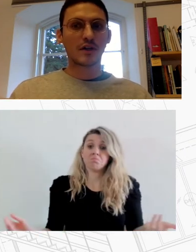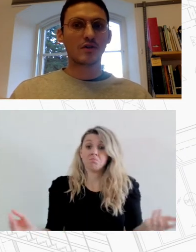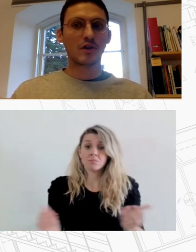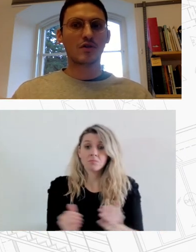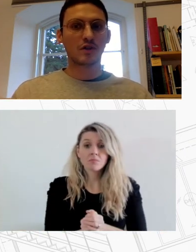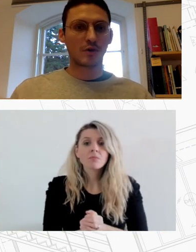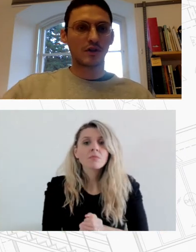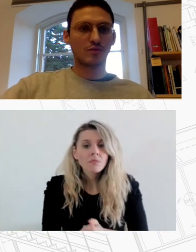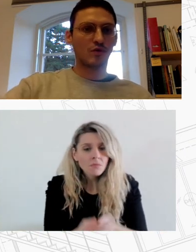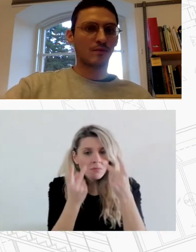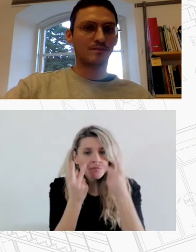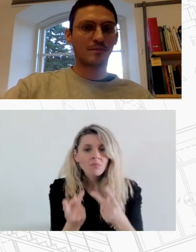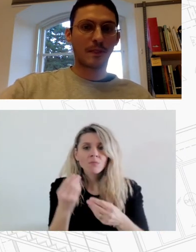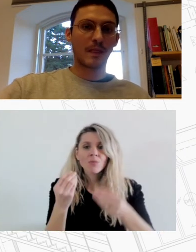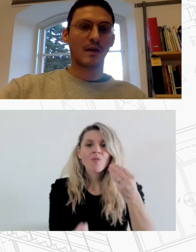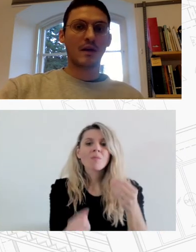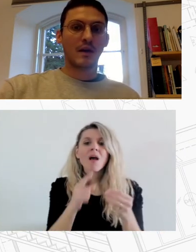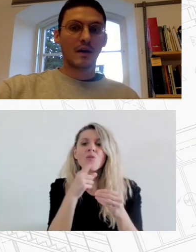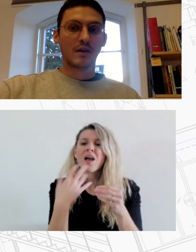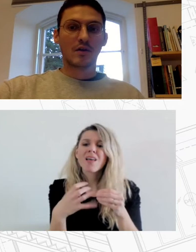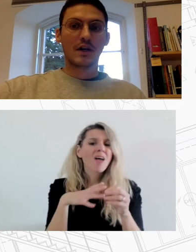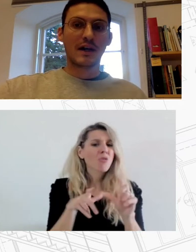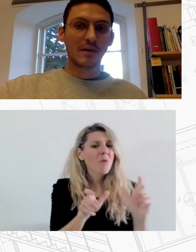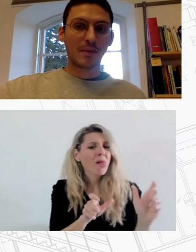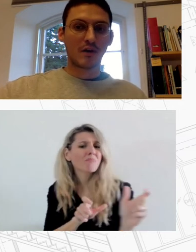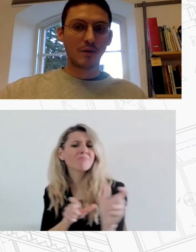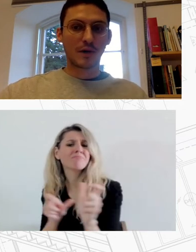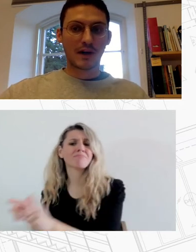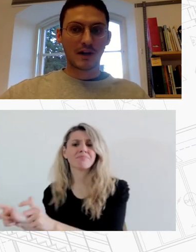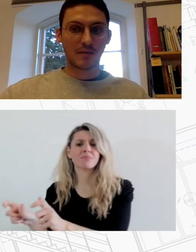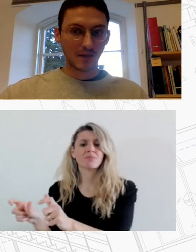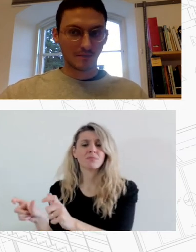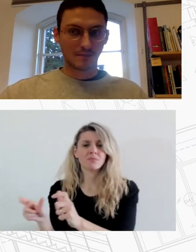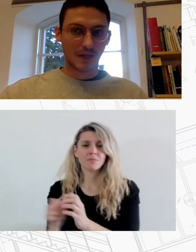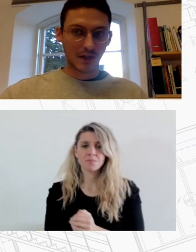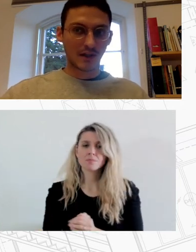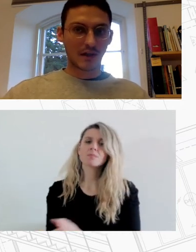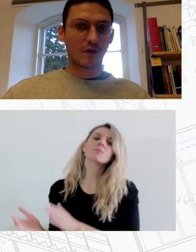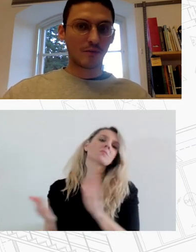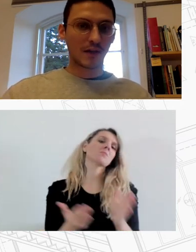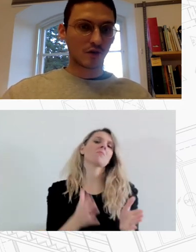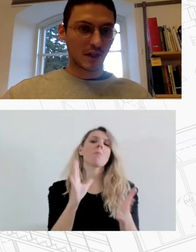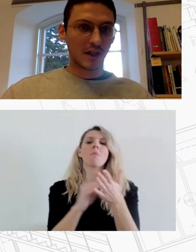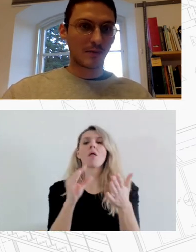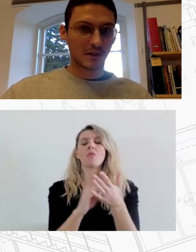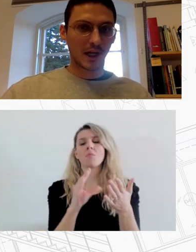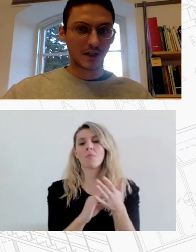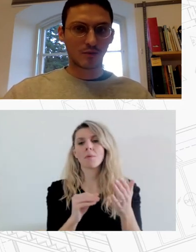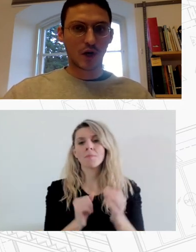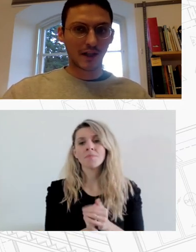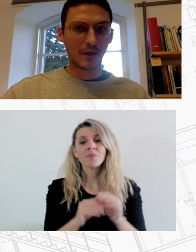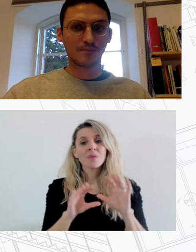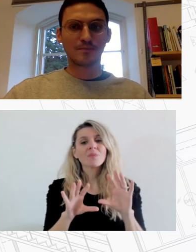πολύ ορατό γεγονός αποκλεισμού Τώρα ένα παρόμοιο παράδειγμα και αυτή ήταν η αφορμή για το ξεκίνημα της